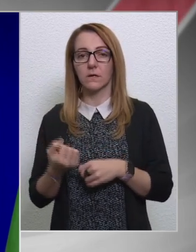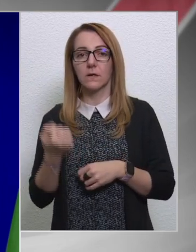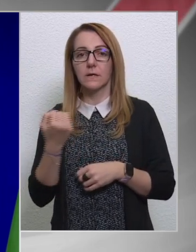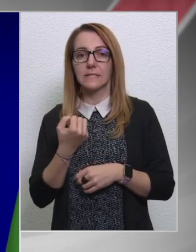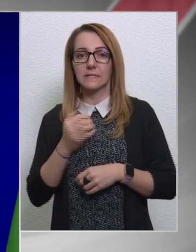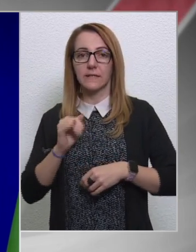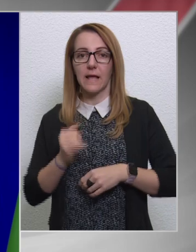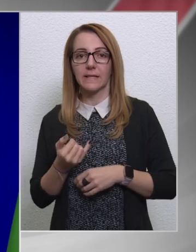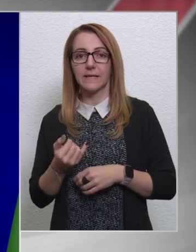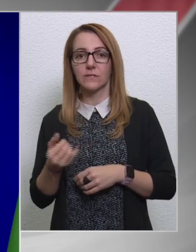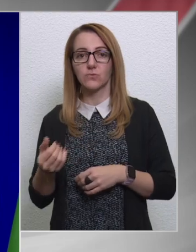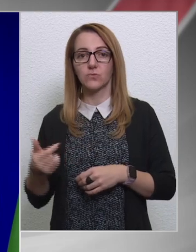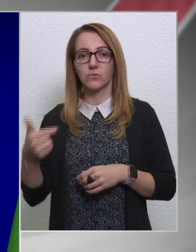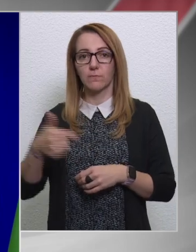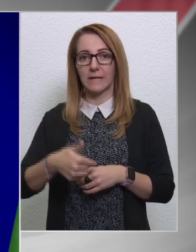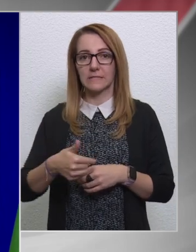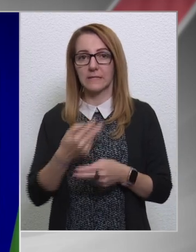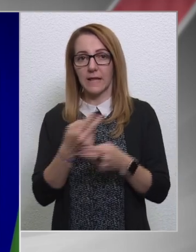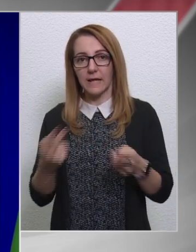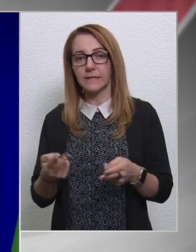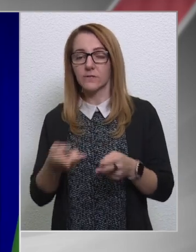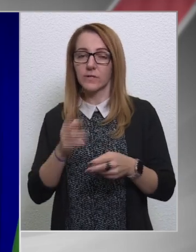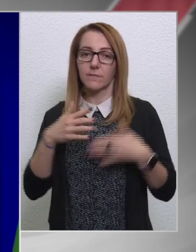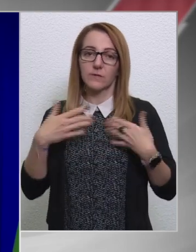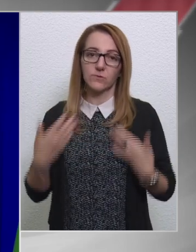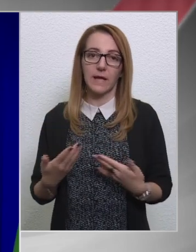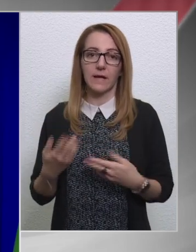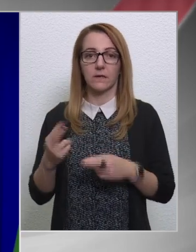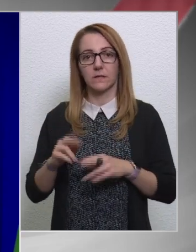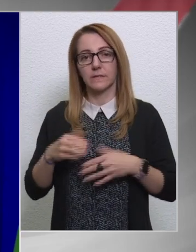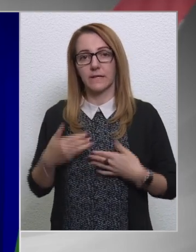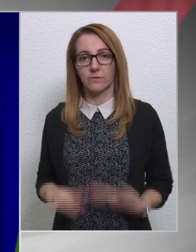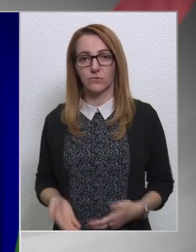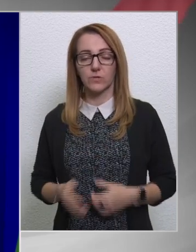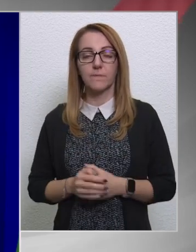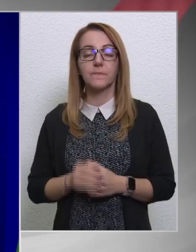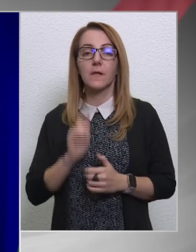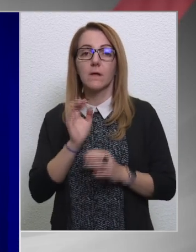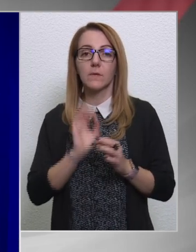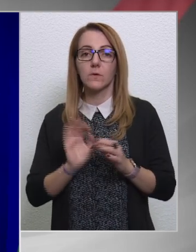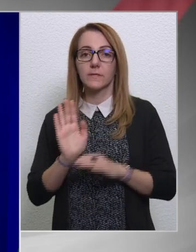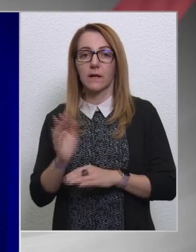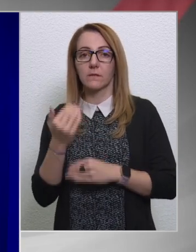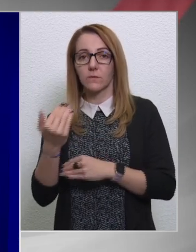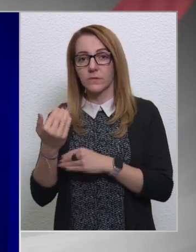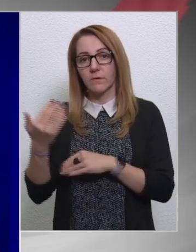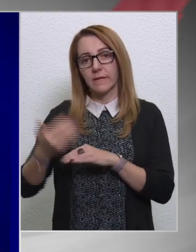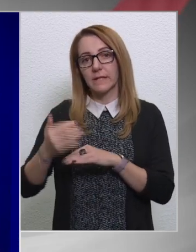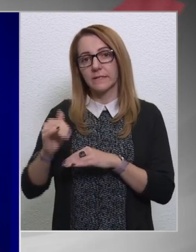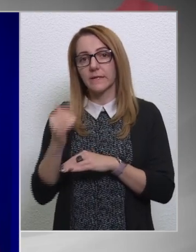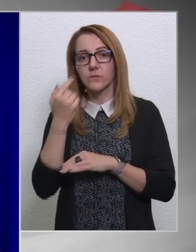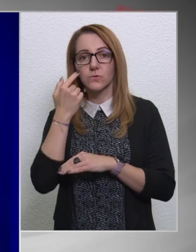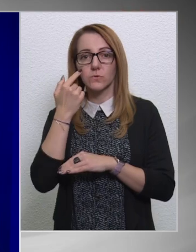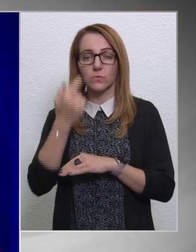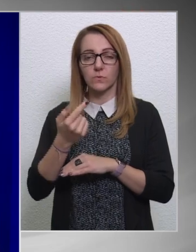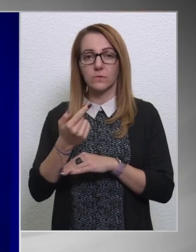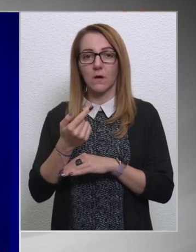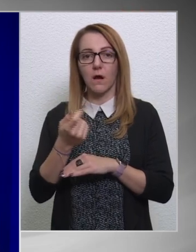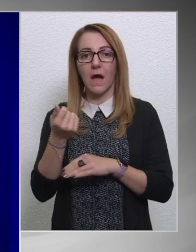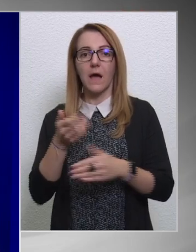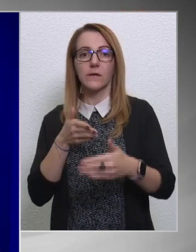ellátását az képes garantálni, vagy sem. Ugye Magyarország annak köszönhetően tudta eddig is, a